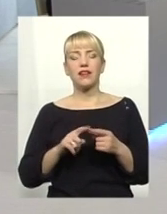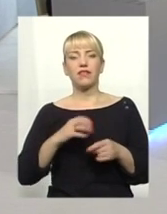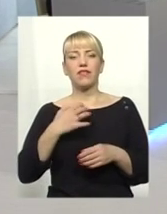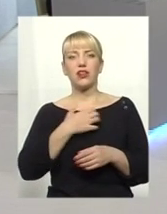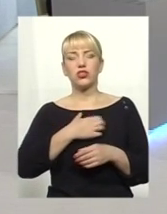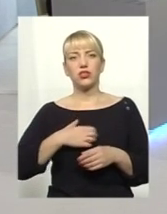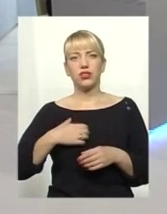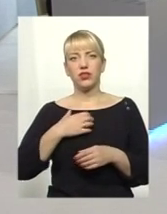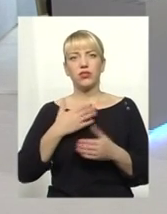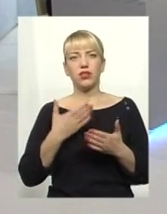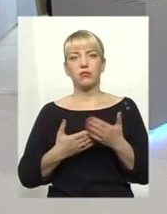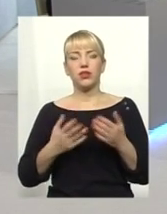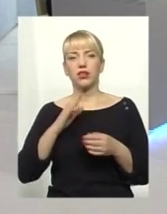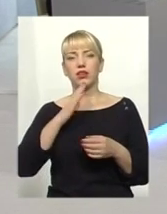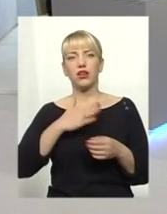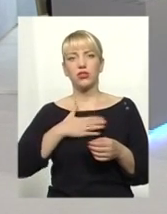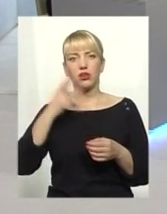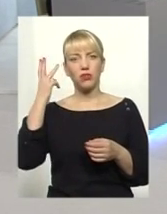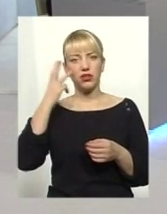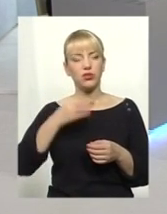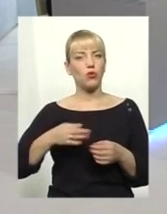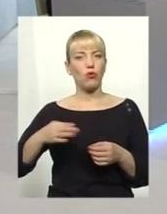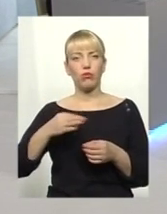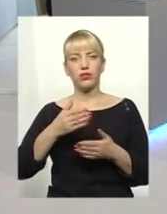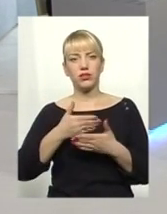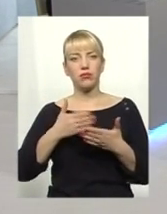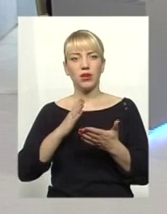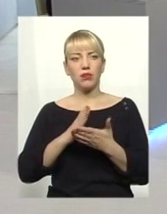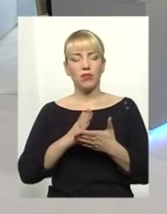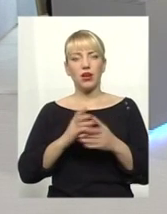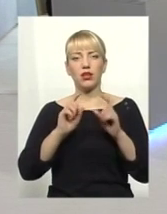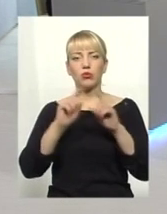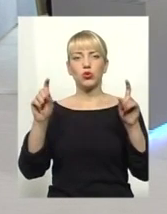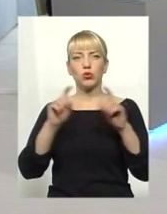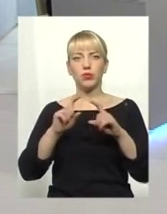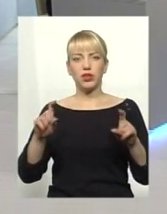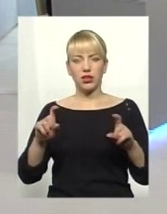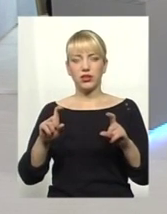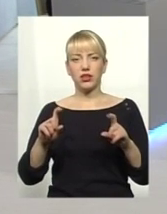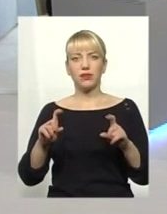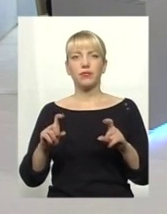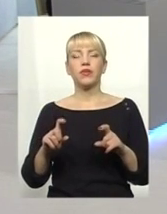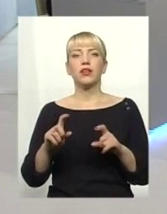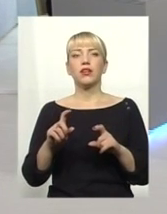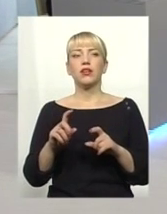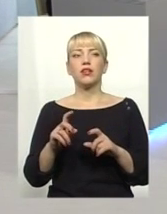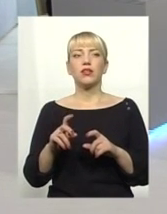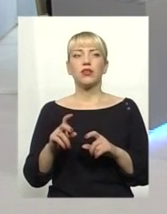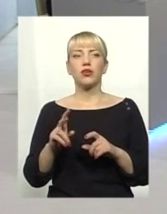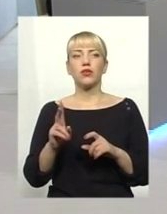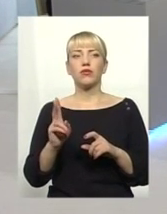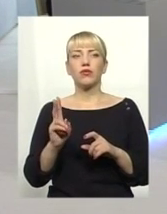навіть на прикладі нашої Хмельницької області ми маємо ряд суб'єктів господарської діяльності, я хотів би